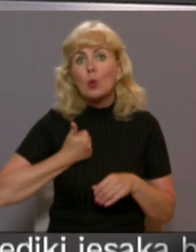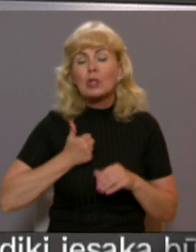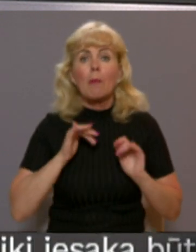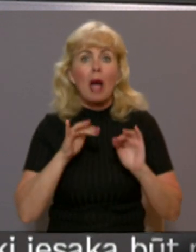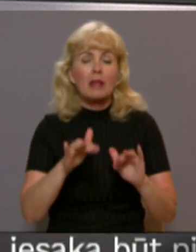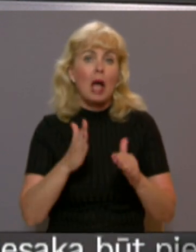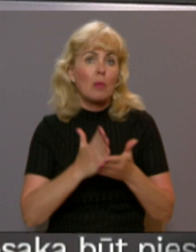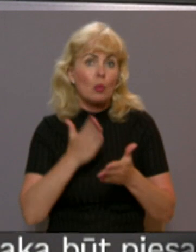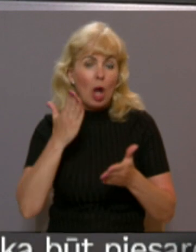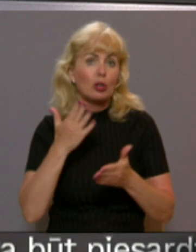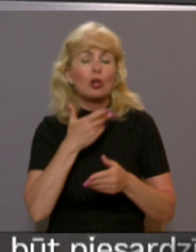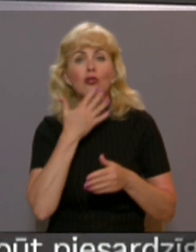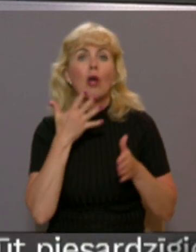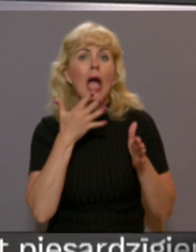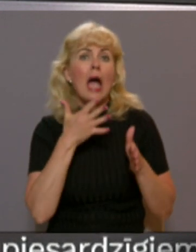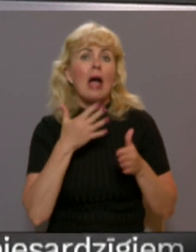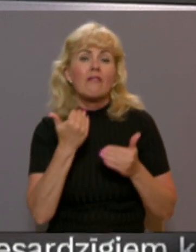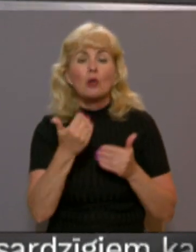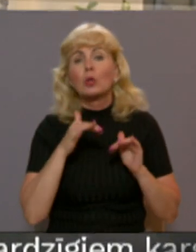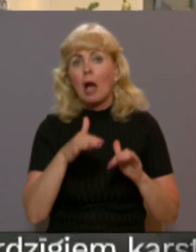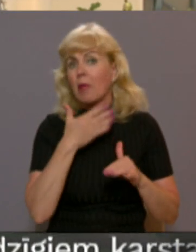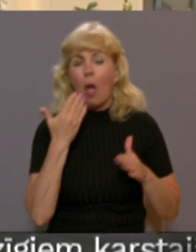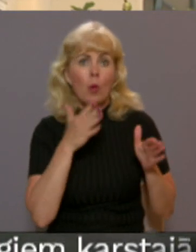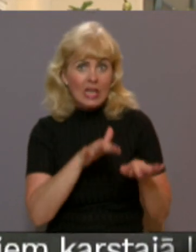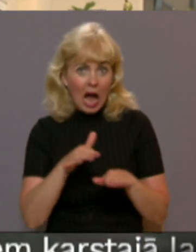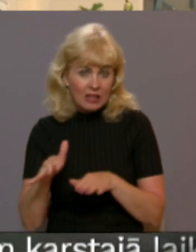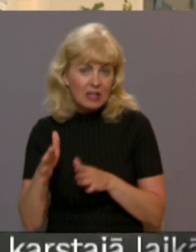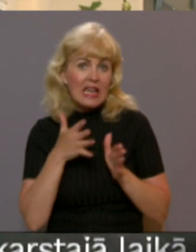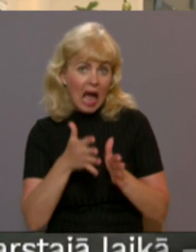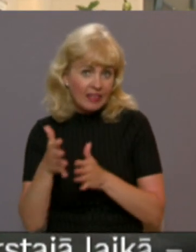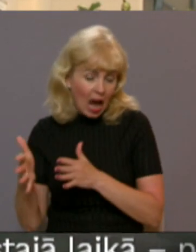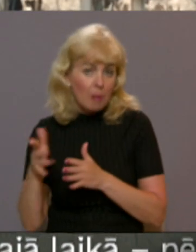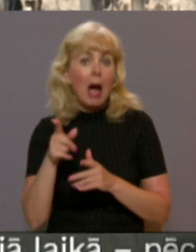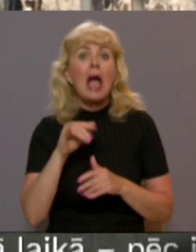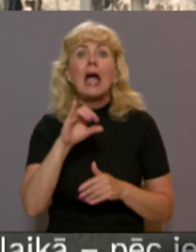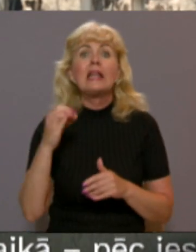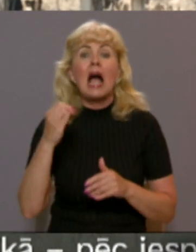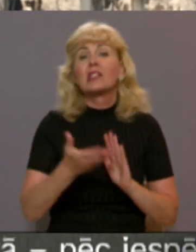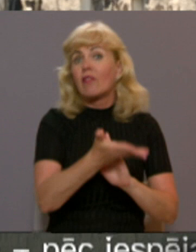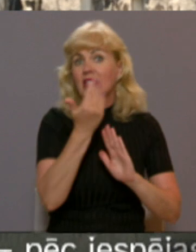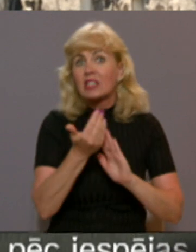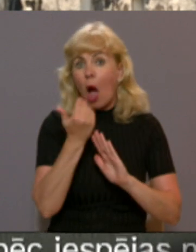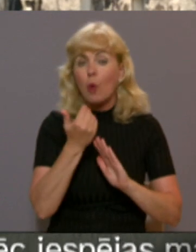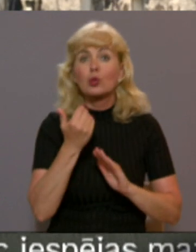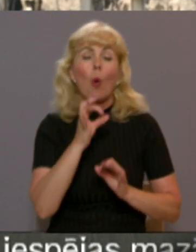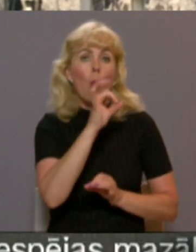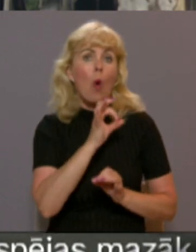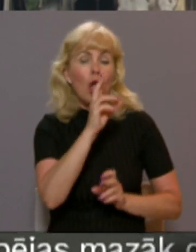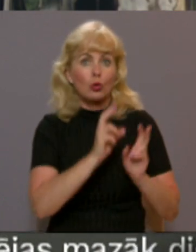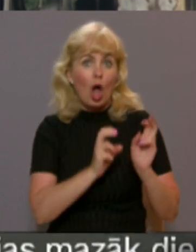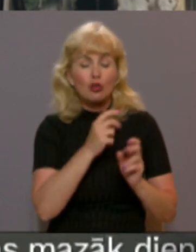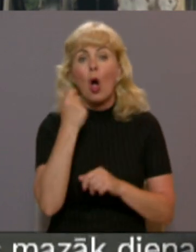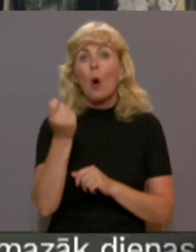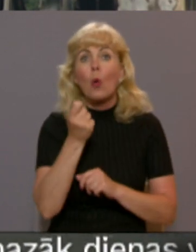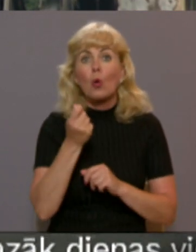nēsot ietekmējis. Turpina Aikīnce. Palīgā saucien uz Iecevā esošo uzņēmumu Baltikovo uguns dzēsēja